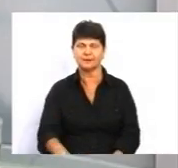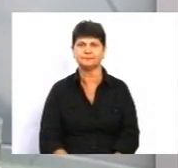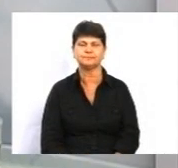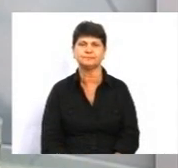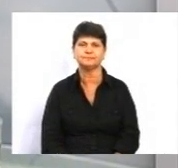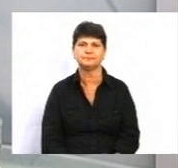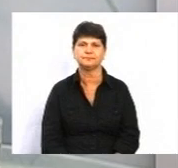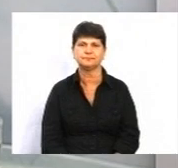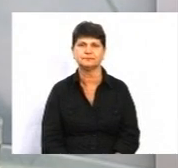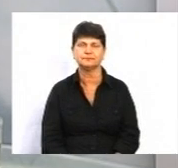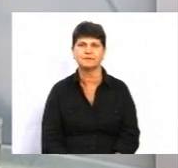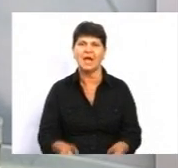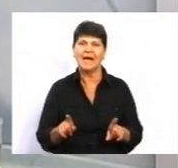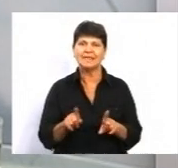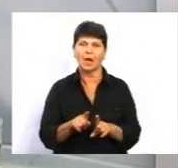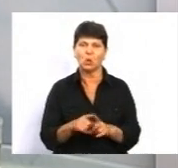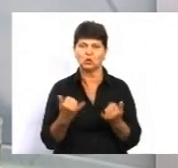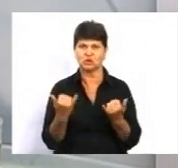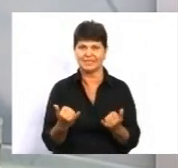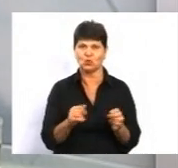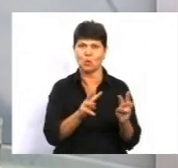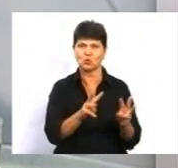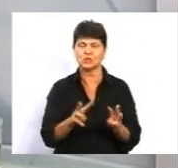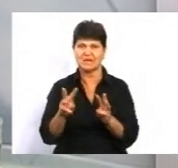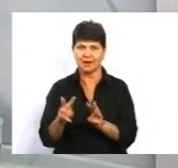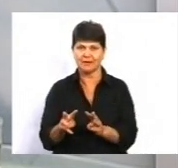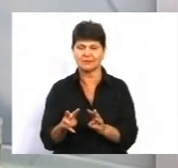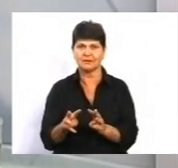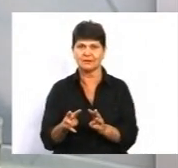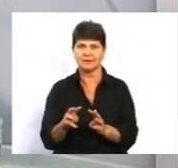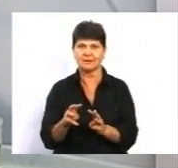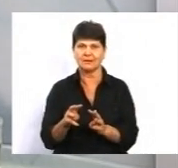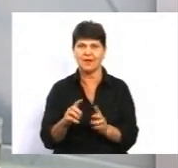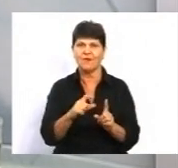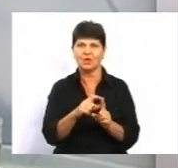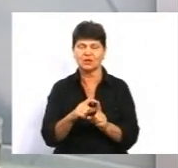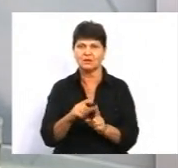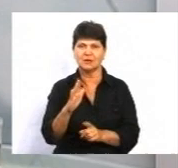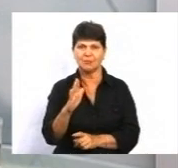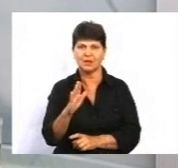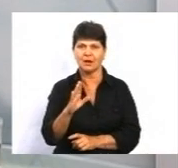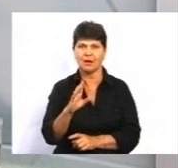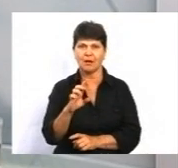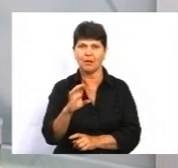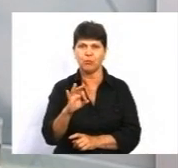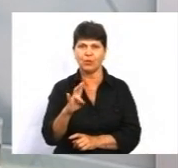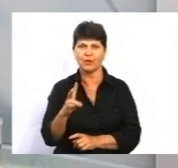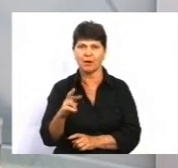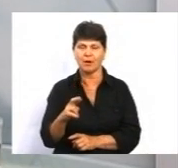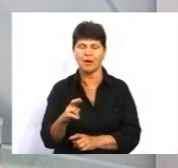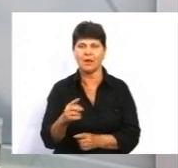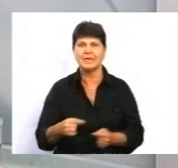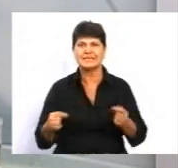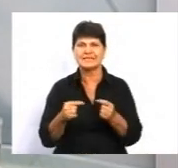От також на цьому сайті йдеться, цитуються слова Володимира Буняка про те, що згідно концептуальних рішень